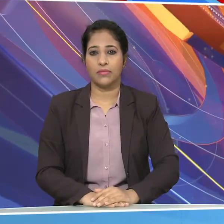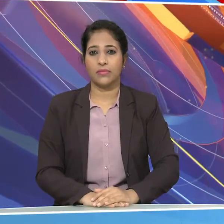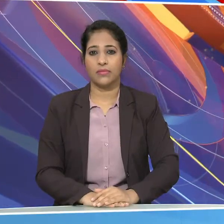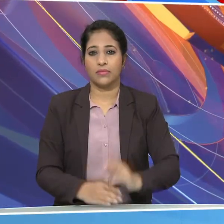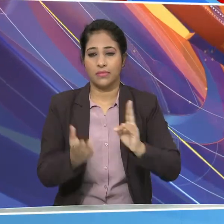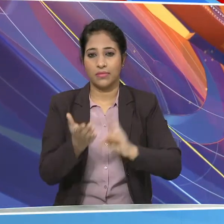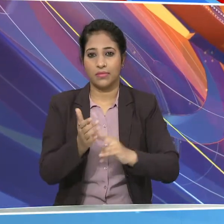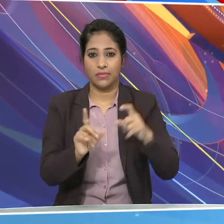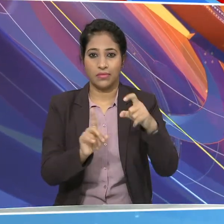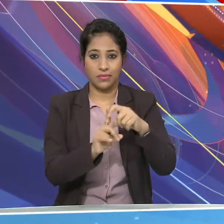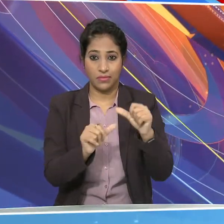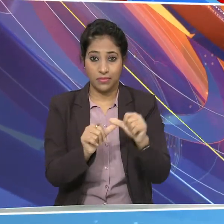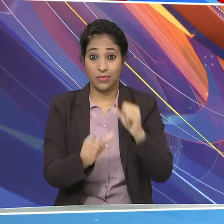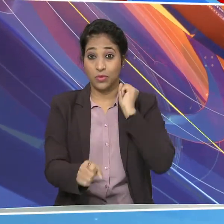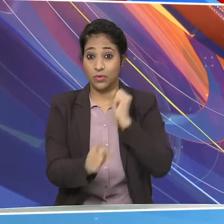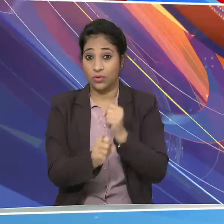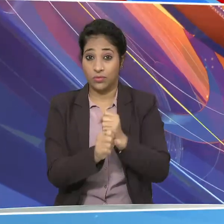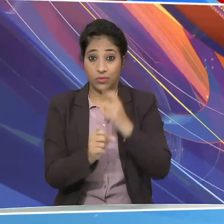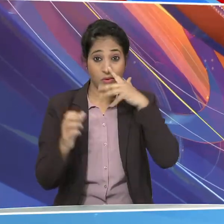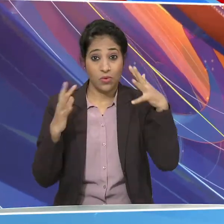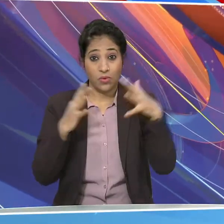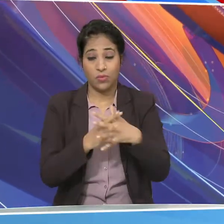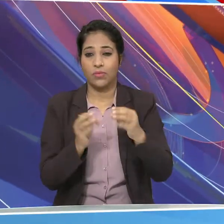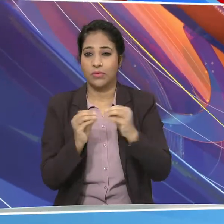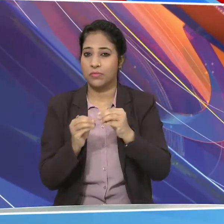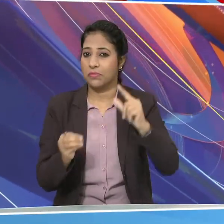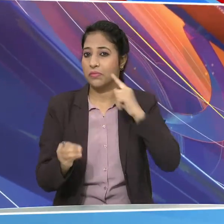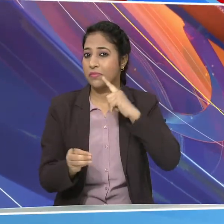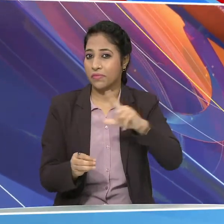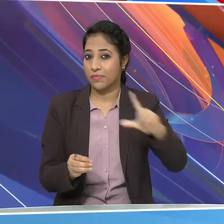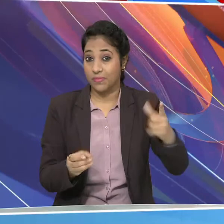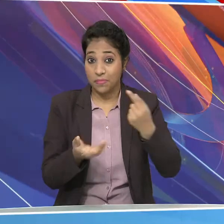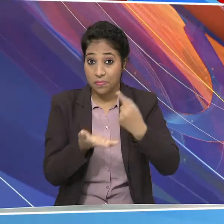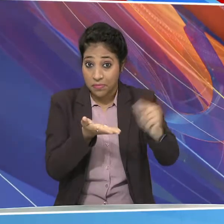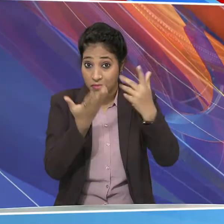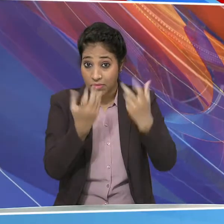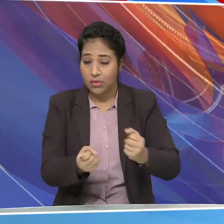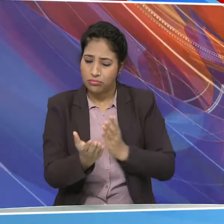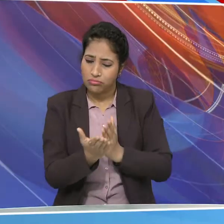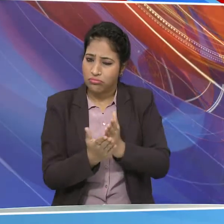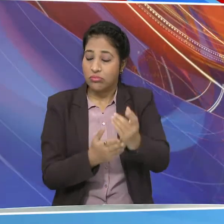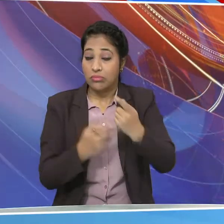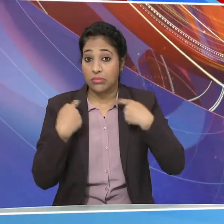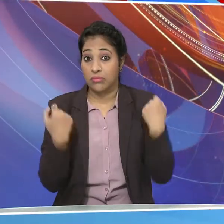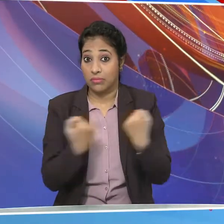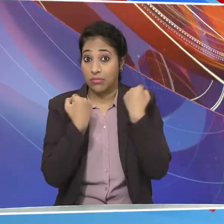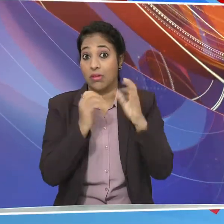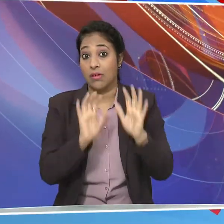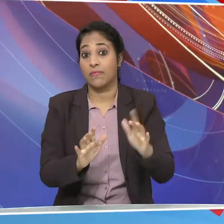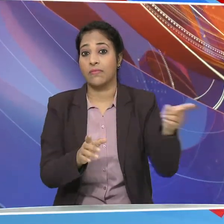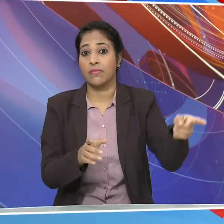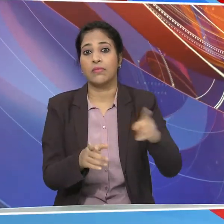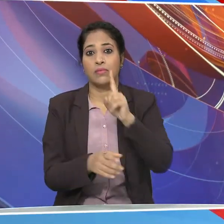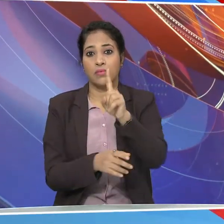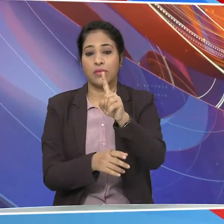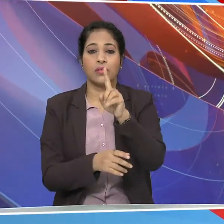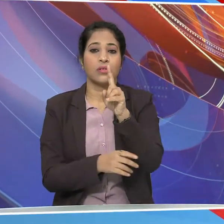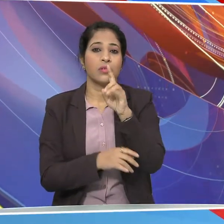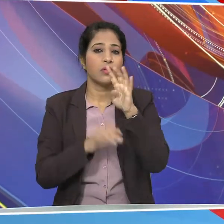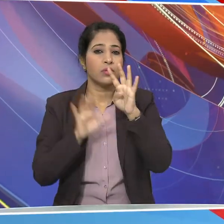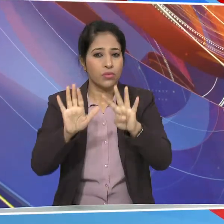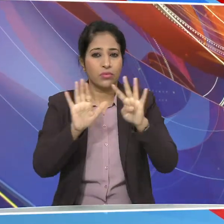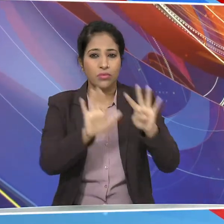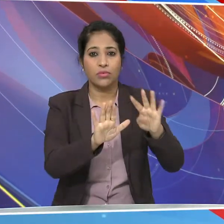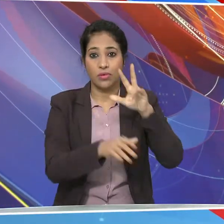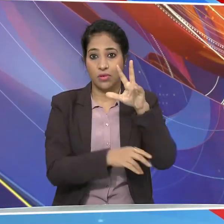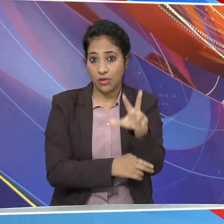N.ड.ए सरकार महिला आरक्षन विधे को पारत कराने के लिए लगतार प्रयास करती रही है 1998 से